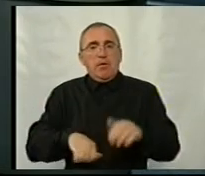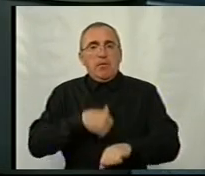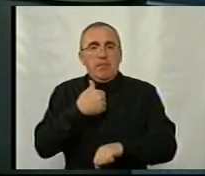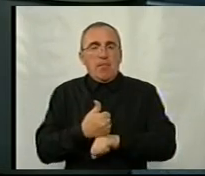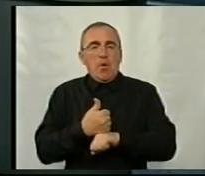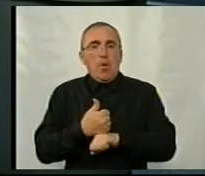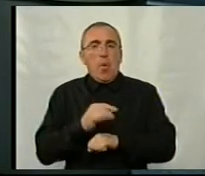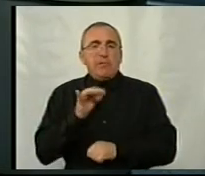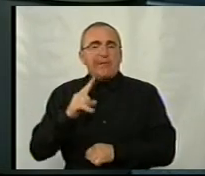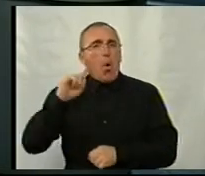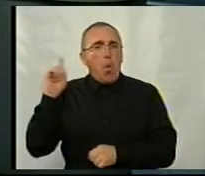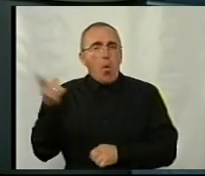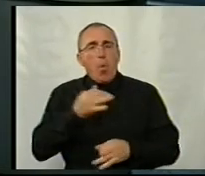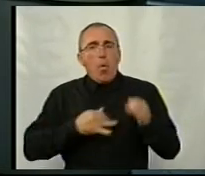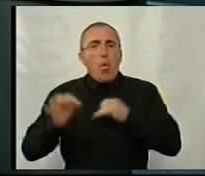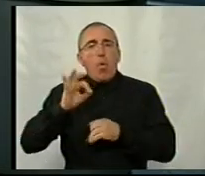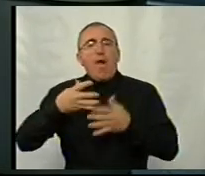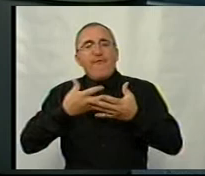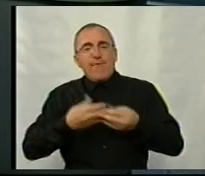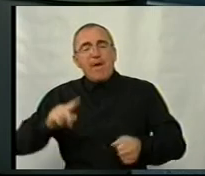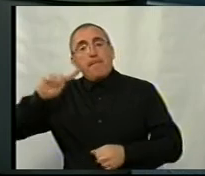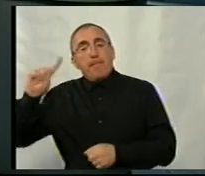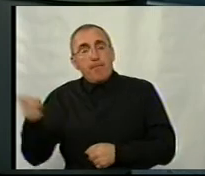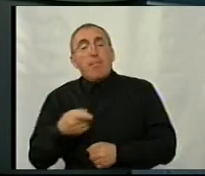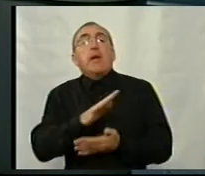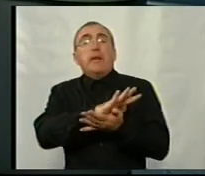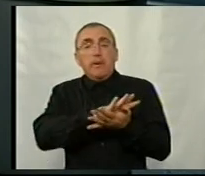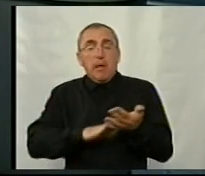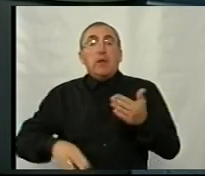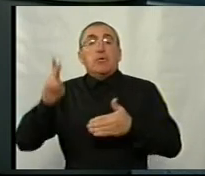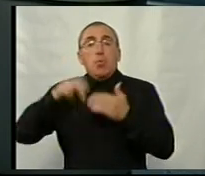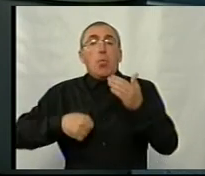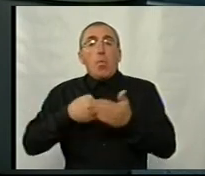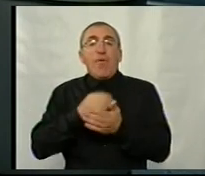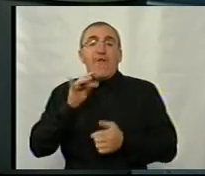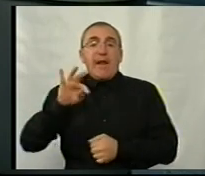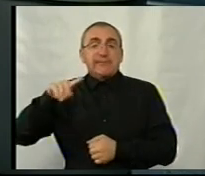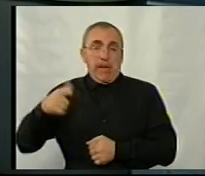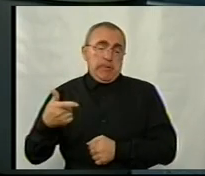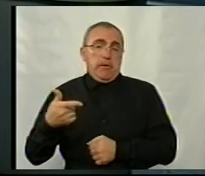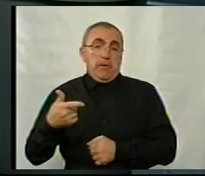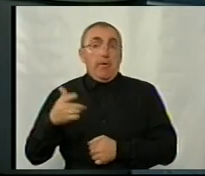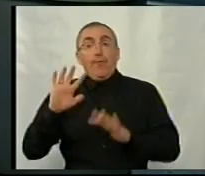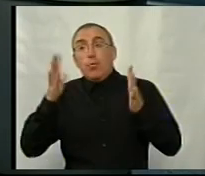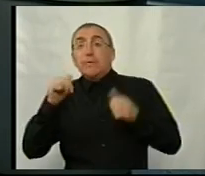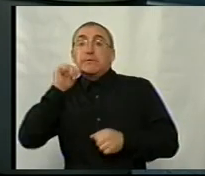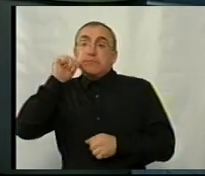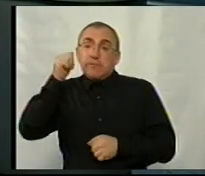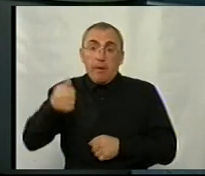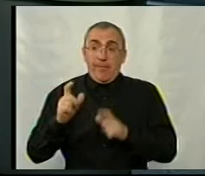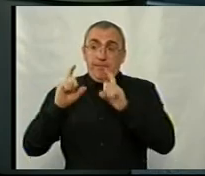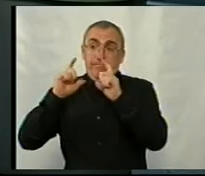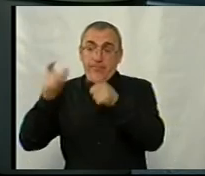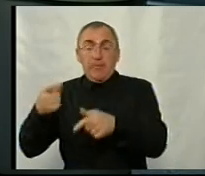комісара області. Говорили ми про весняний призов, він триває, завершиться аж у вересні. Тому раптом вам завтра надійде